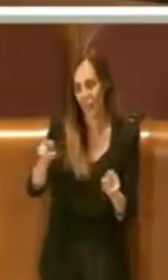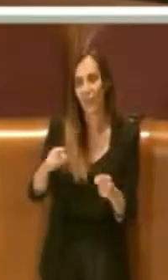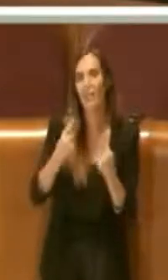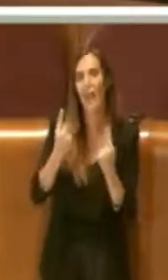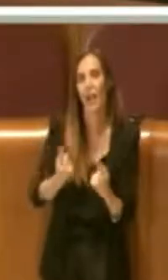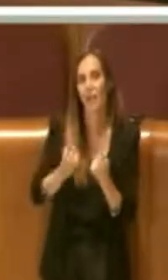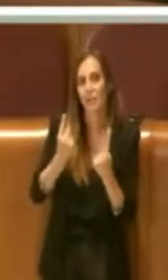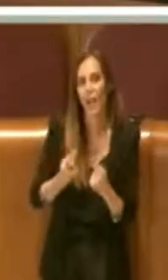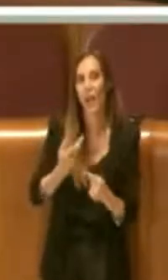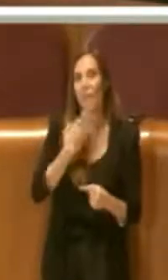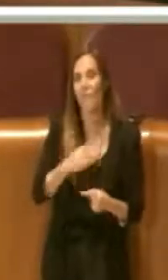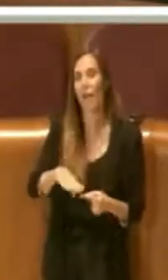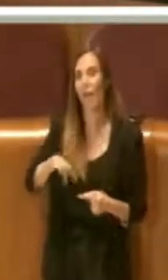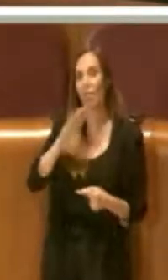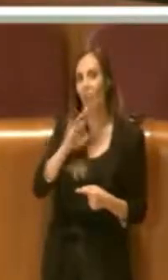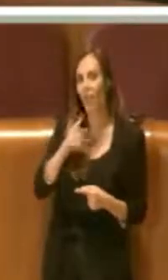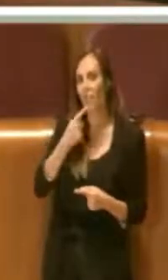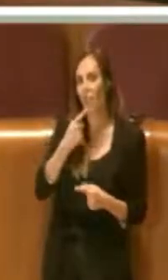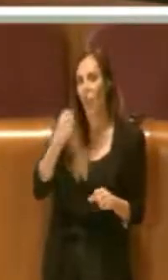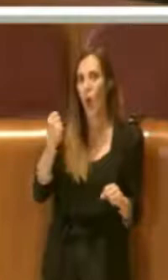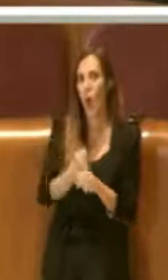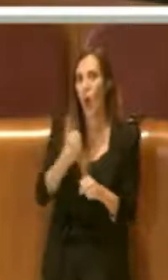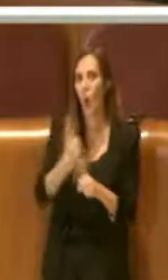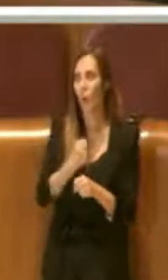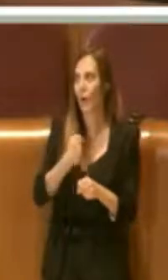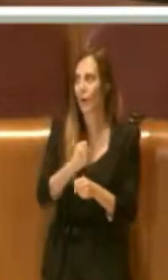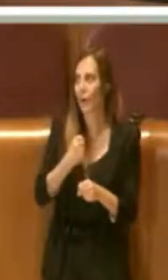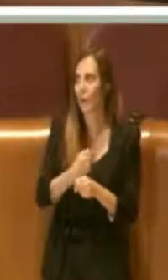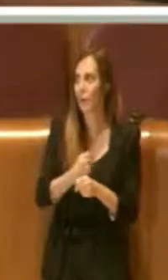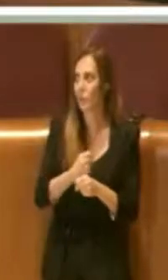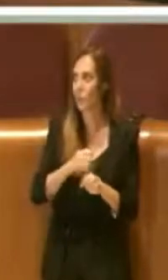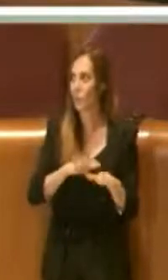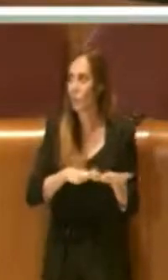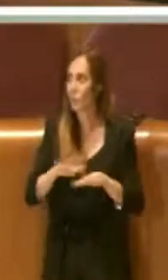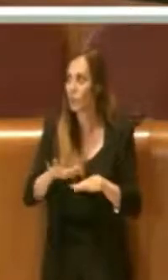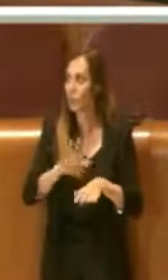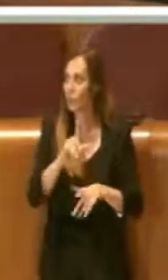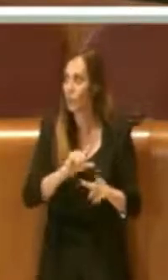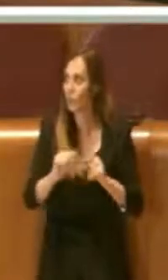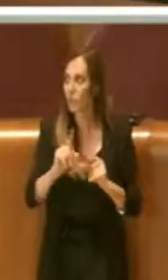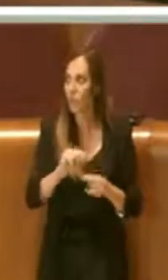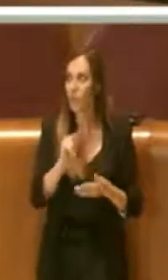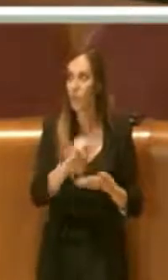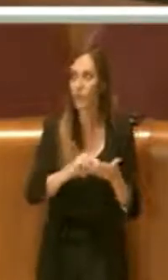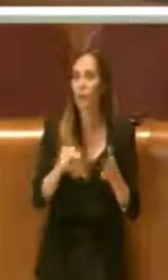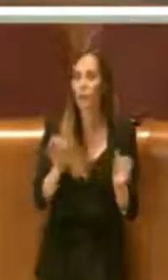i vantaggi per gli operatori. Quindi consegno il voto favorevole del Movimento 5 Stelle. Grazie Presidente.